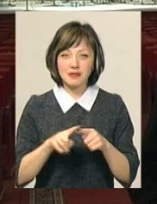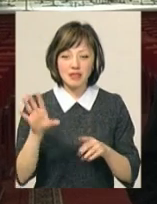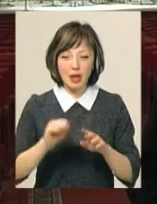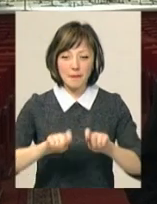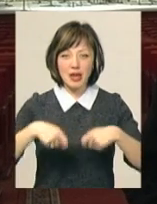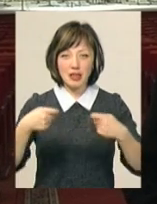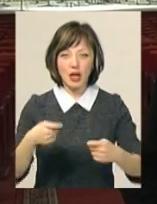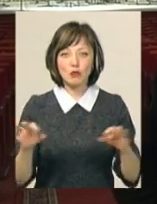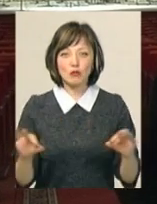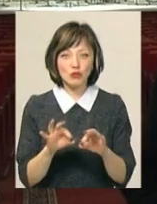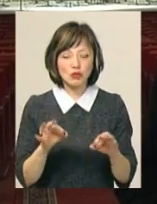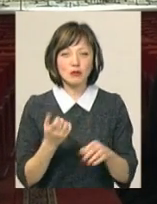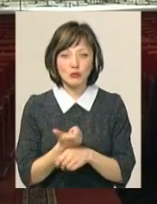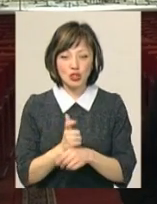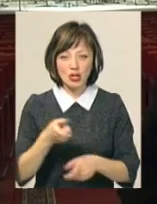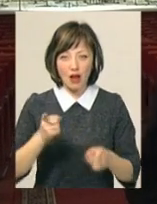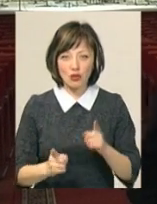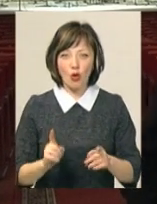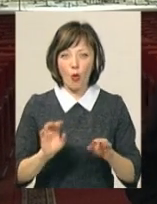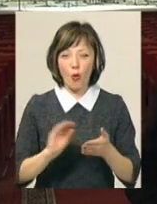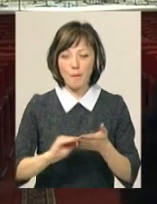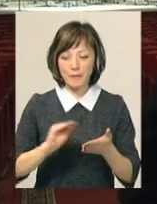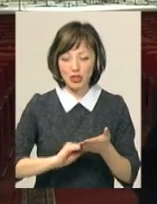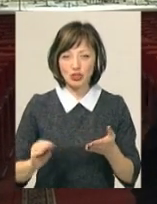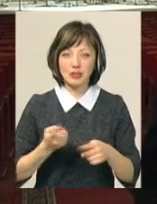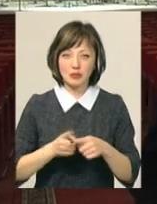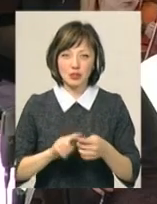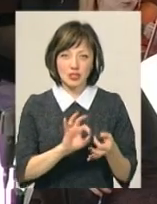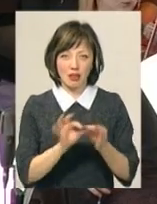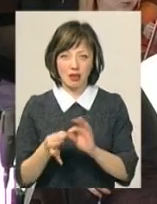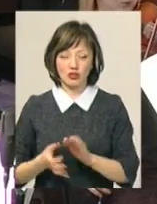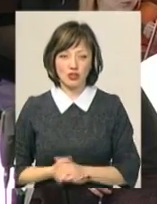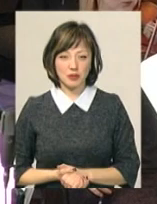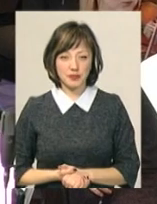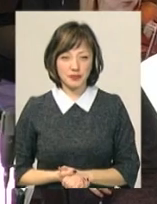відтворити в музиці, і от чим більш реальніший композитор це пише, тим більш складніший.